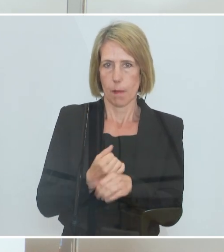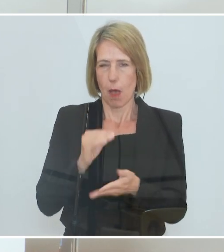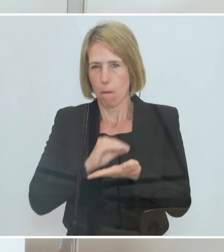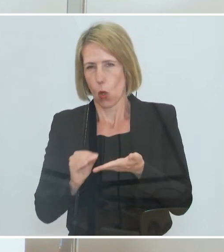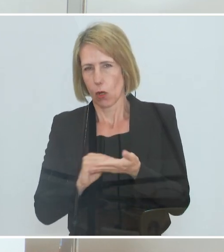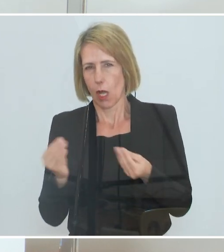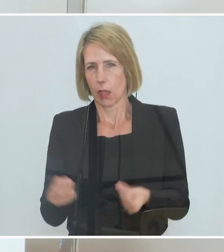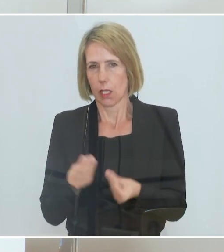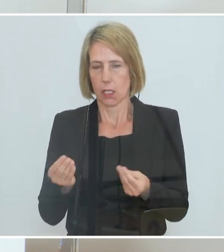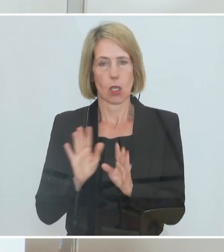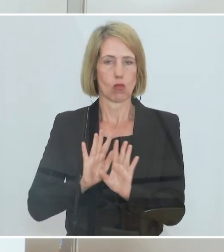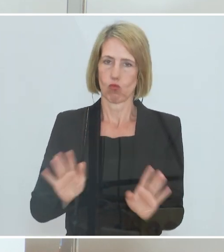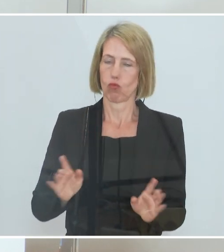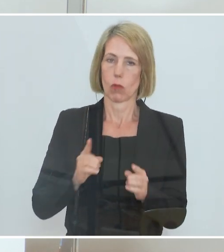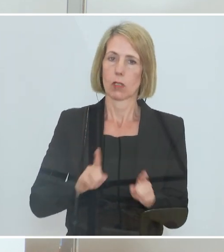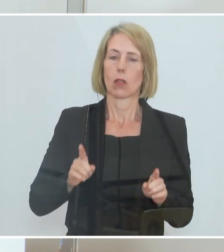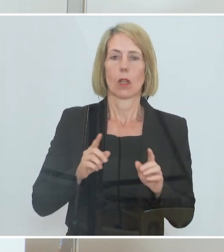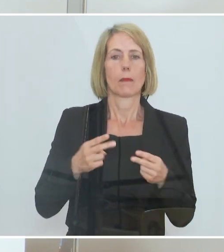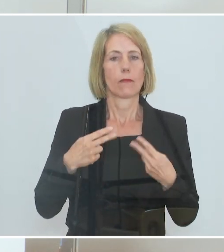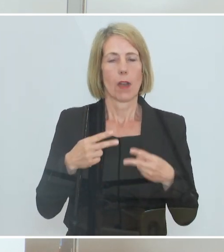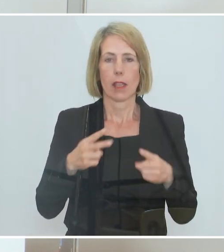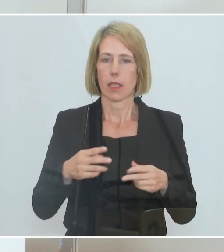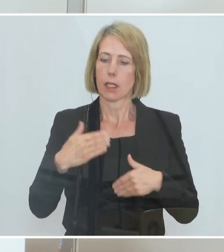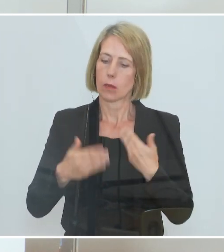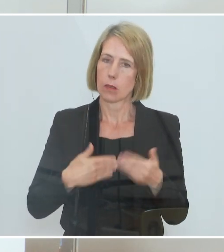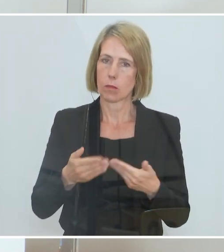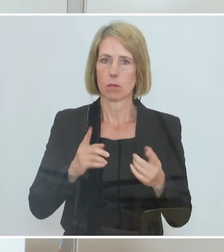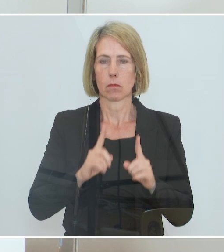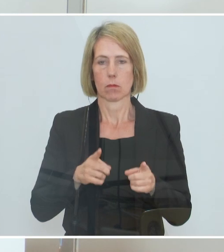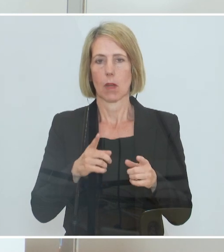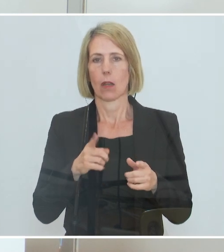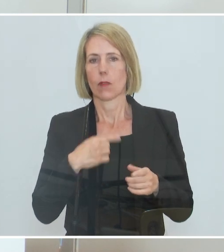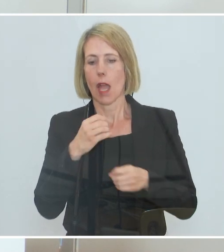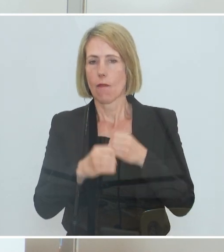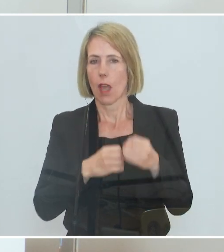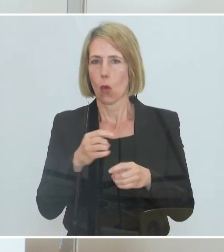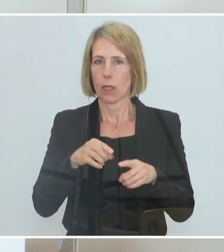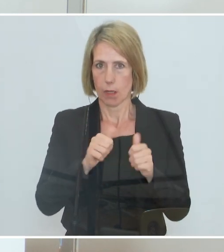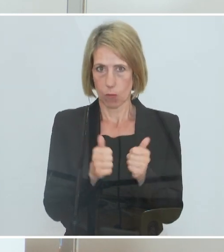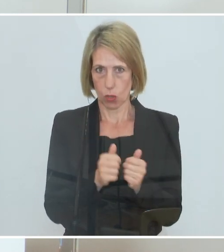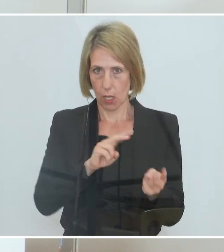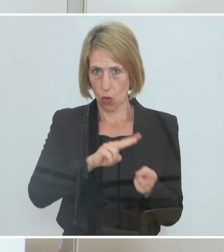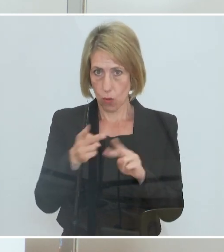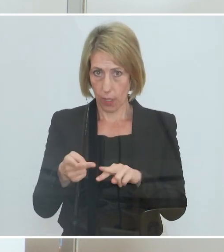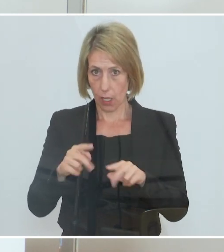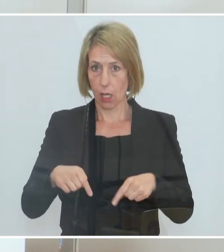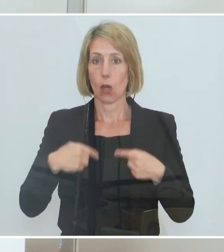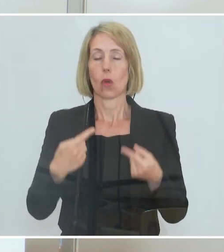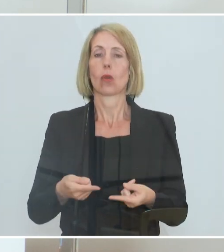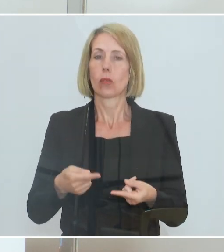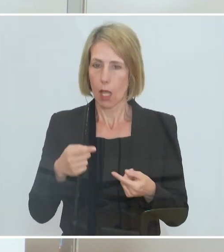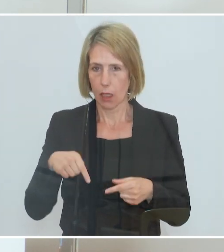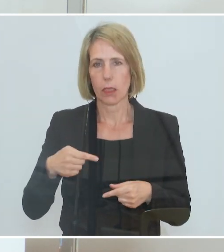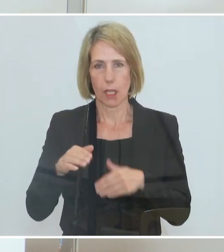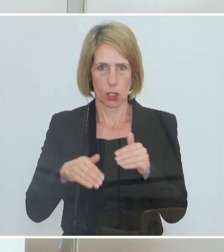eingelernten Abläufe weiterhin möglich machen. Wir evaluieren dieses Übergangsmodell bis Mitte nächsten Jahres und dann wird es weitere Schritte geben.